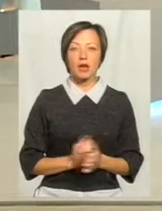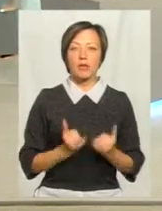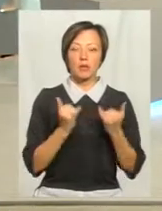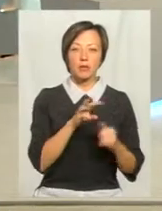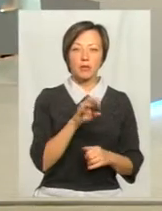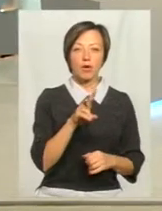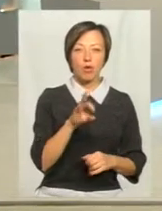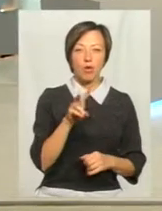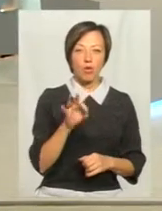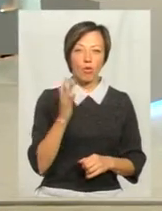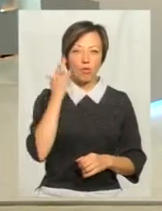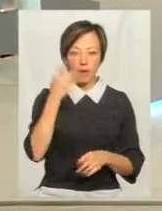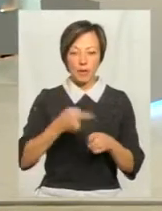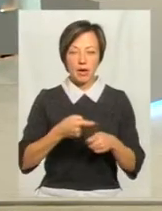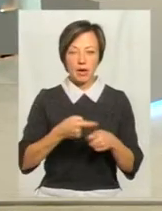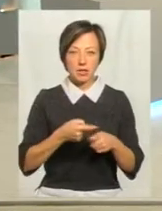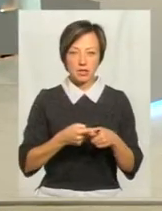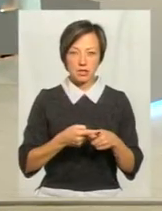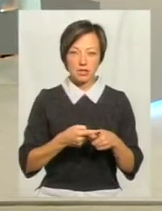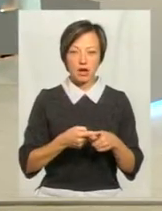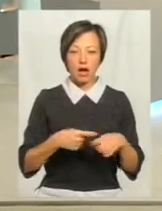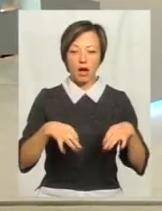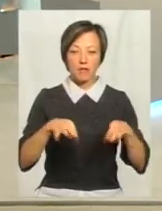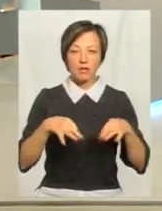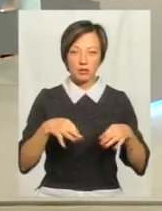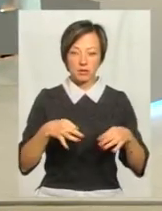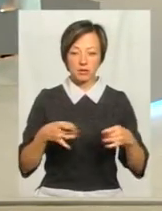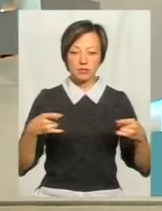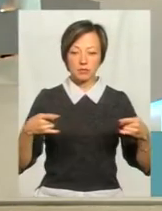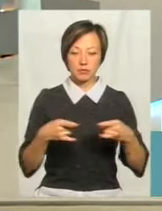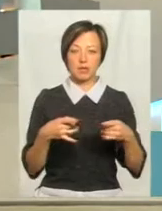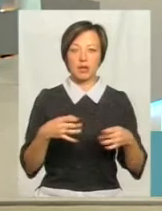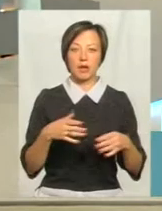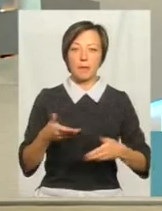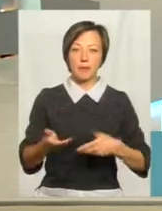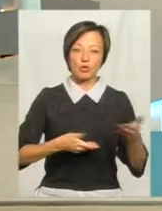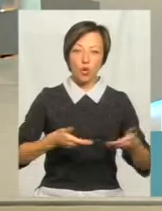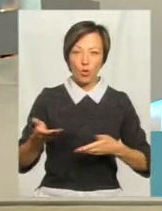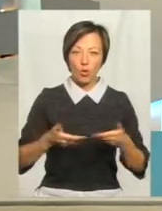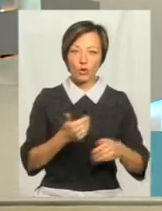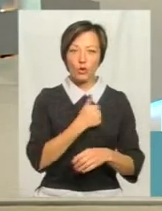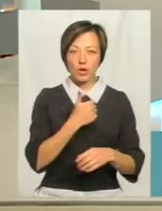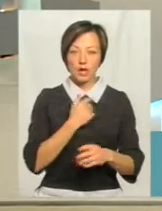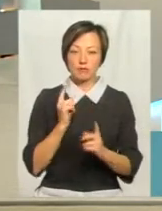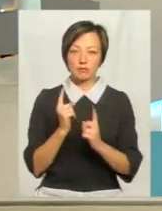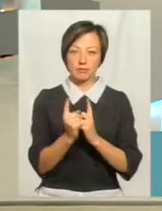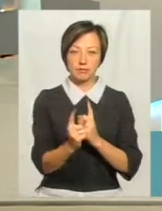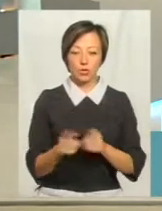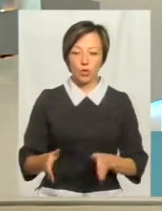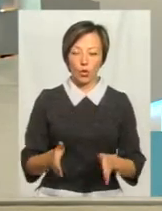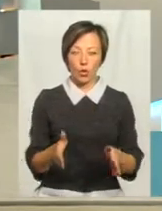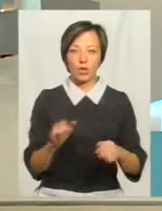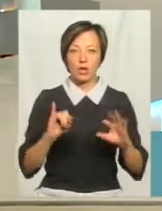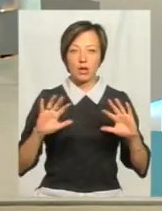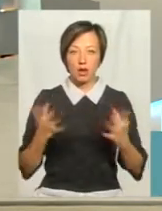запитання. От уявляємо перехрестя, автівки стоять з чотирьох сторін, пішоходи, які хотіли би перетнути дорогу,